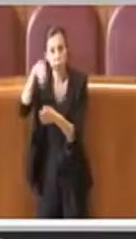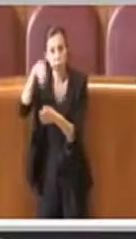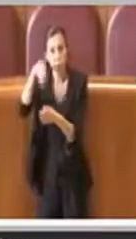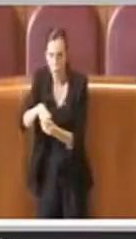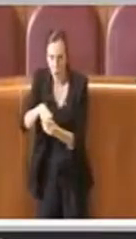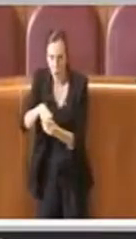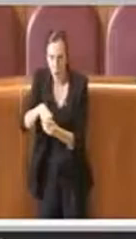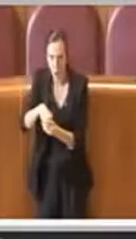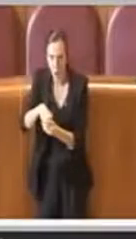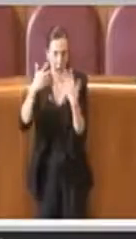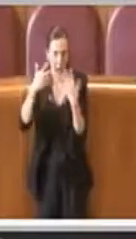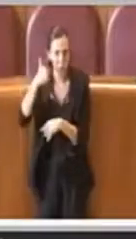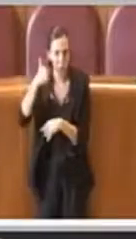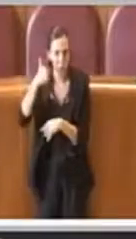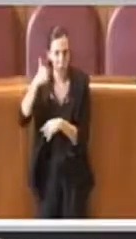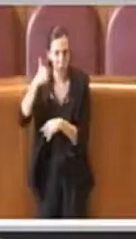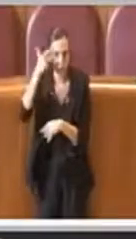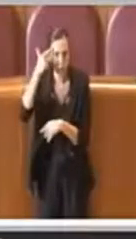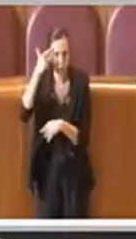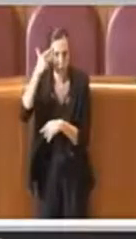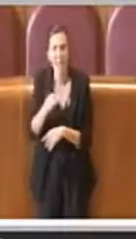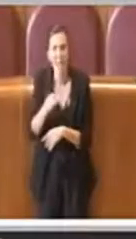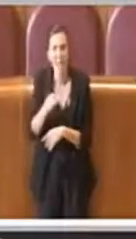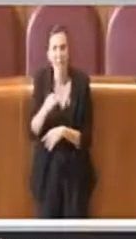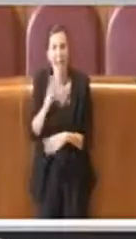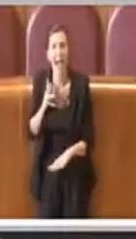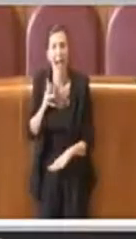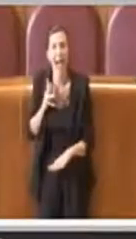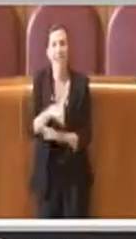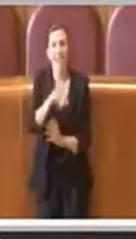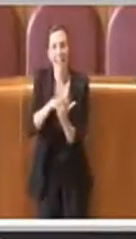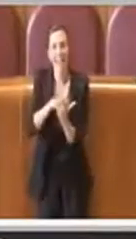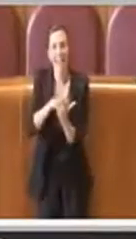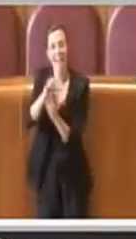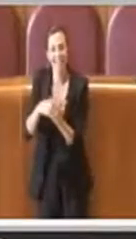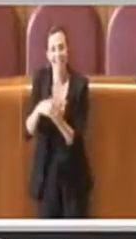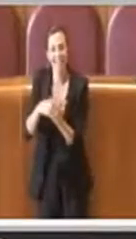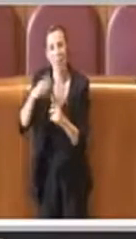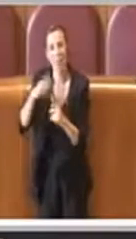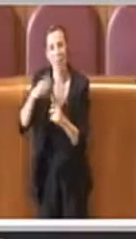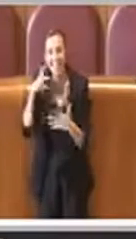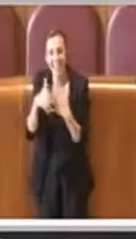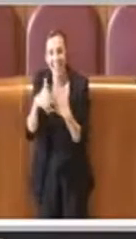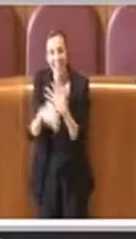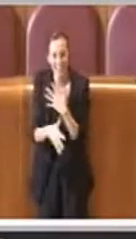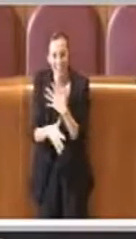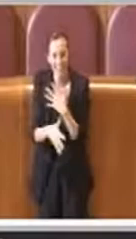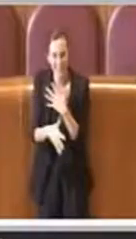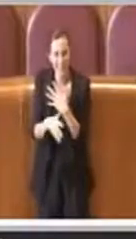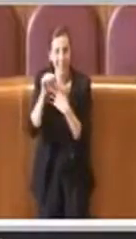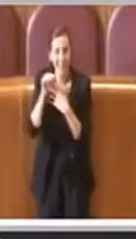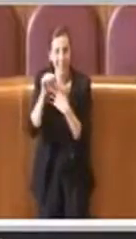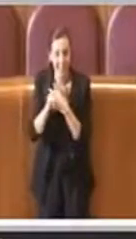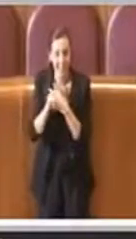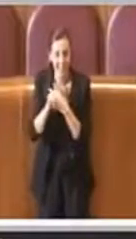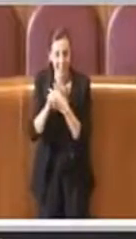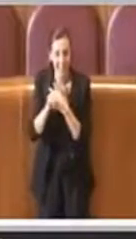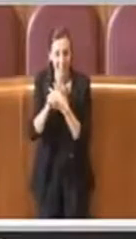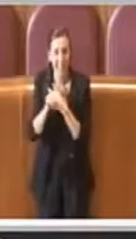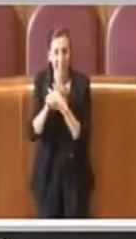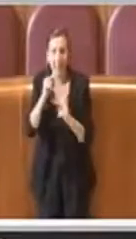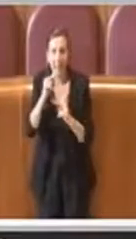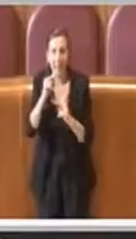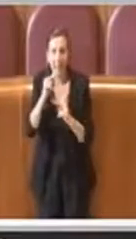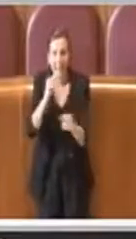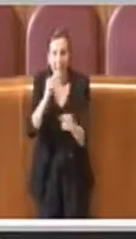citato anche il fatto che gli accessi agli atti e alla trasparenza molte di queste risposte non sono state